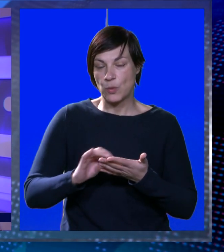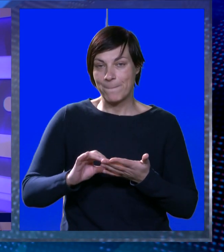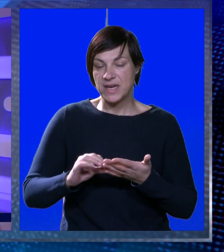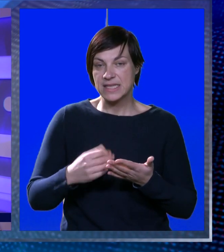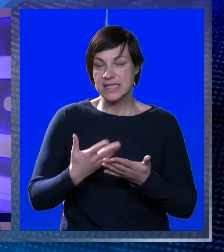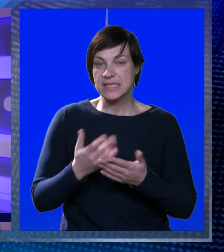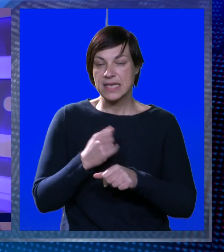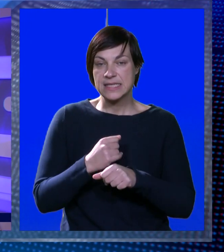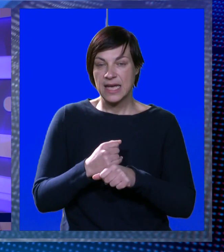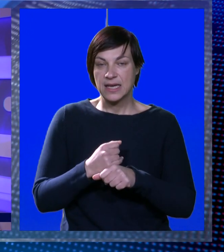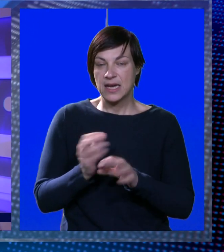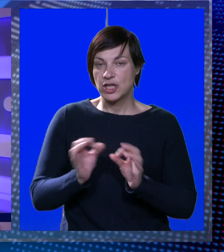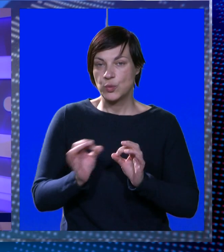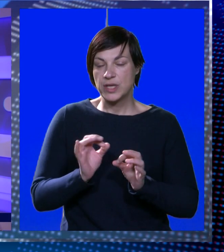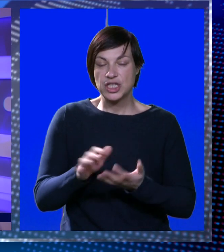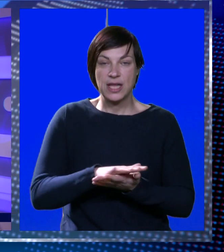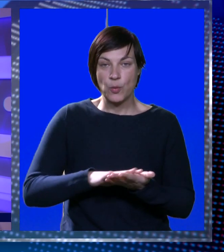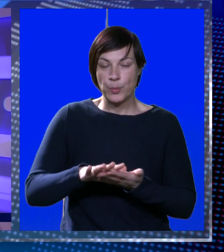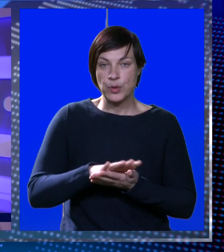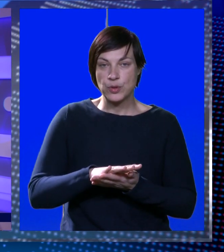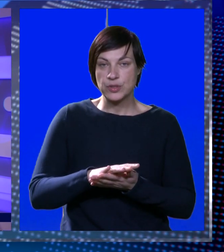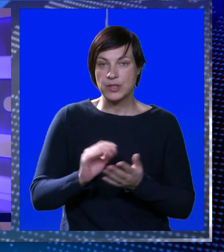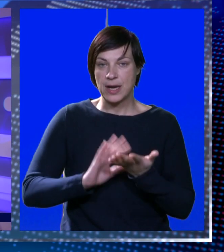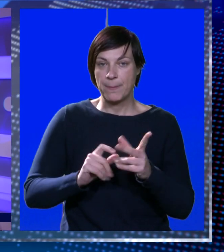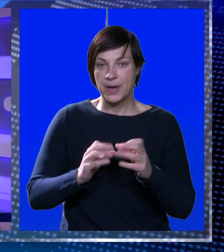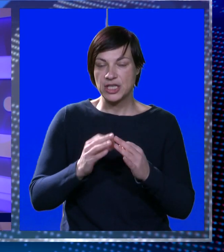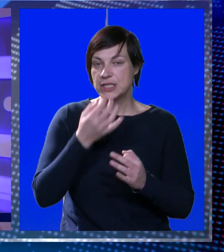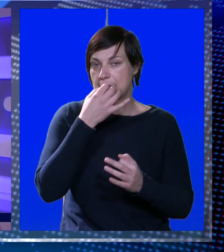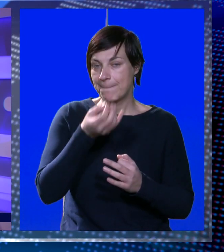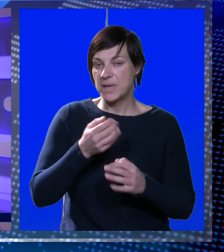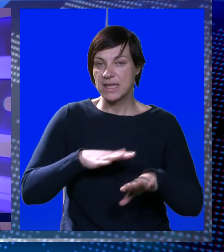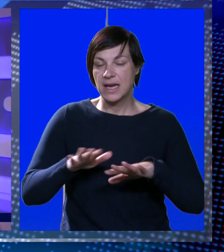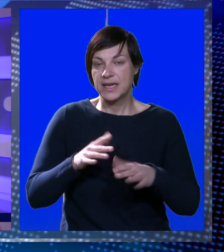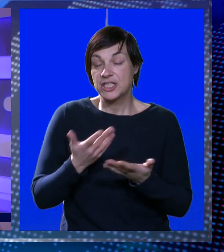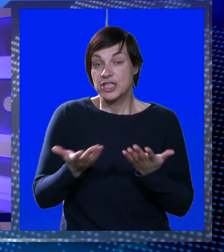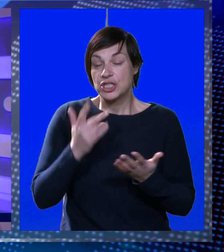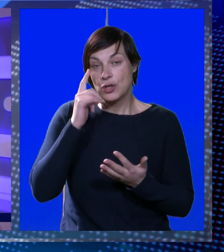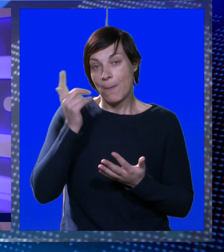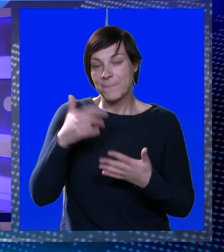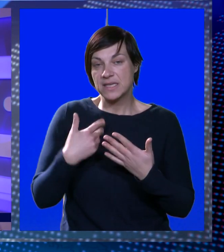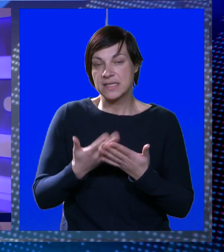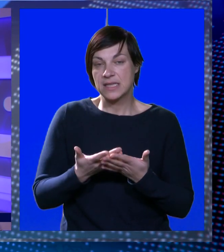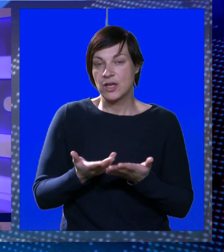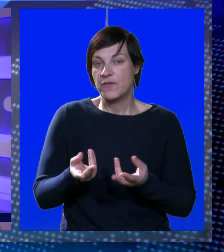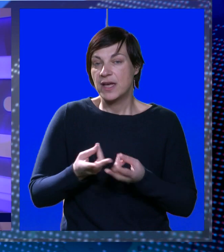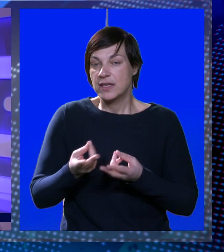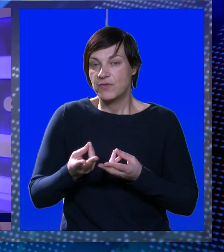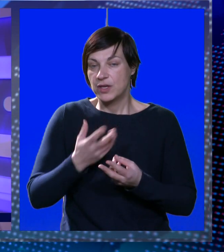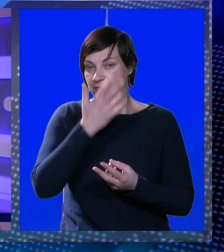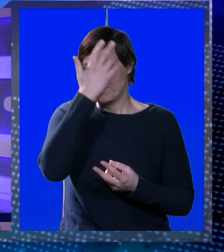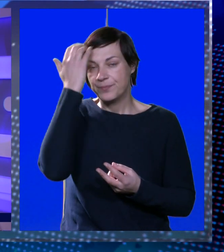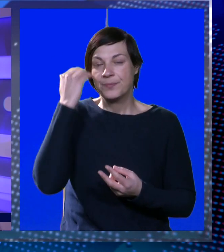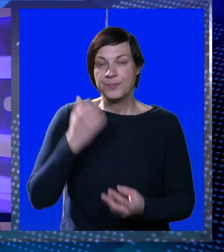određeni procesi nužni za gradnju, to jest uređenje prostora, a Zrinka Majčica pitala i građane što misle o ovakvoj vrsti